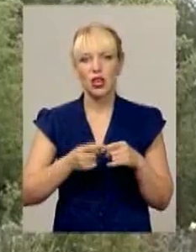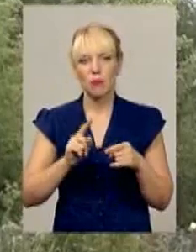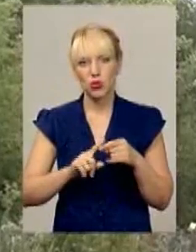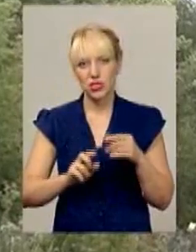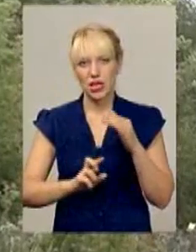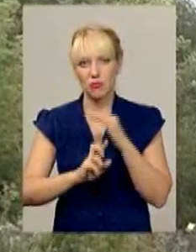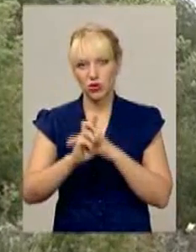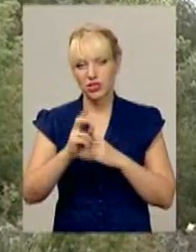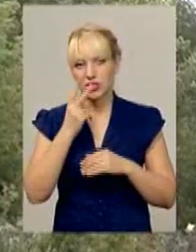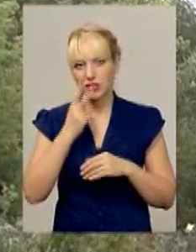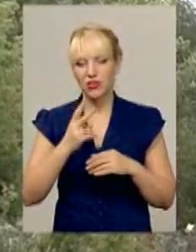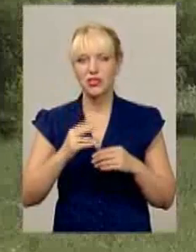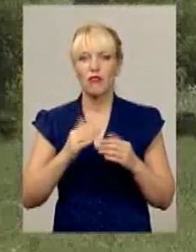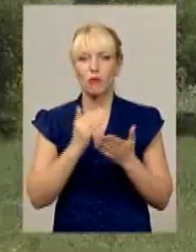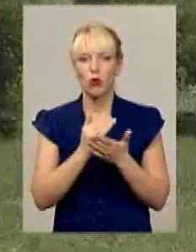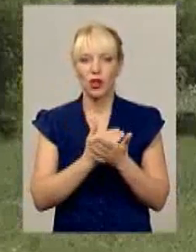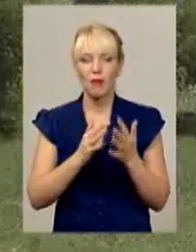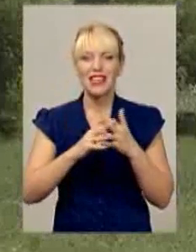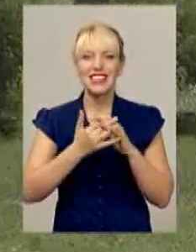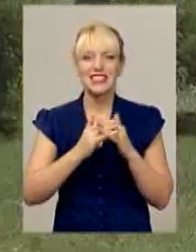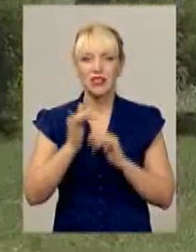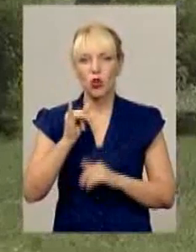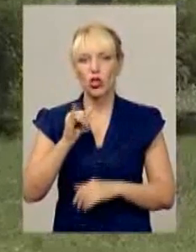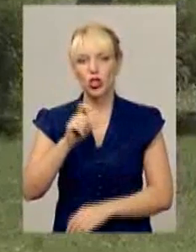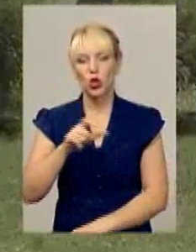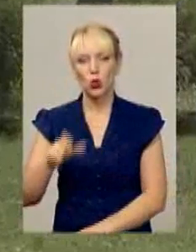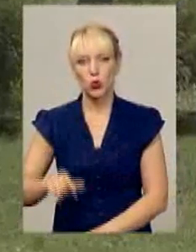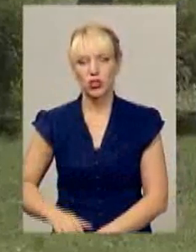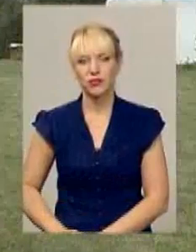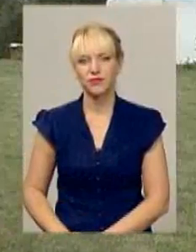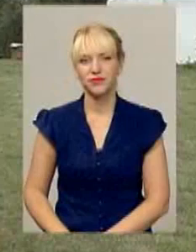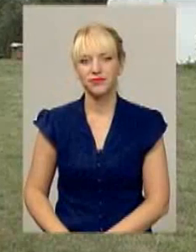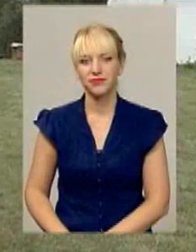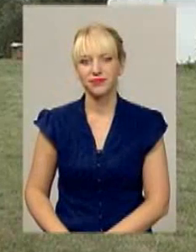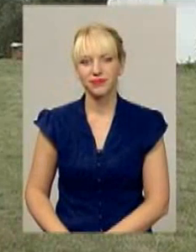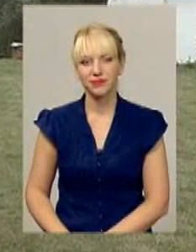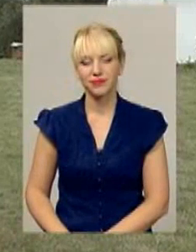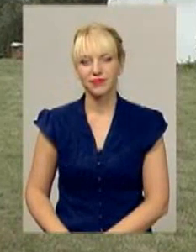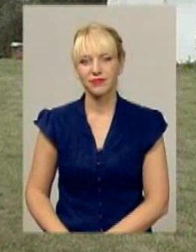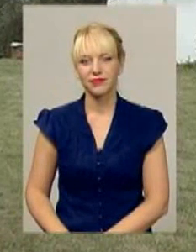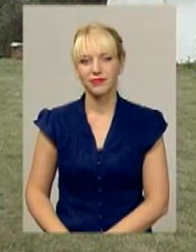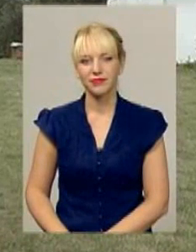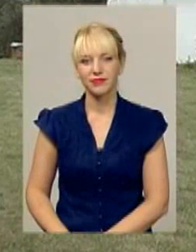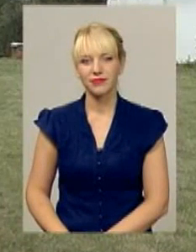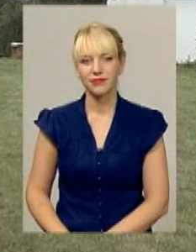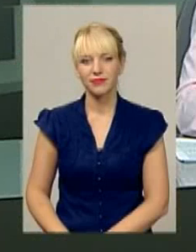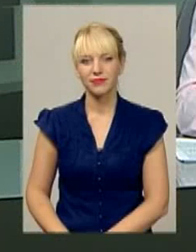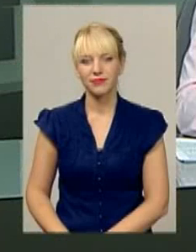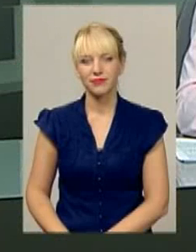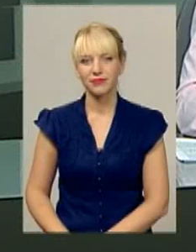програмі «Село і люди» в суботу та неділю. Світлана Поробок, Юрій Чорний із Дражнянського району для інформаційного випуску.